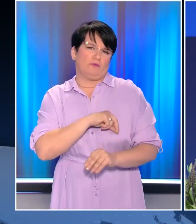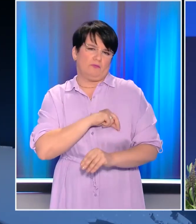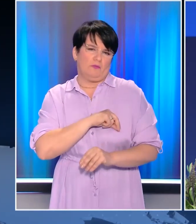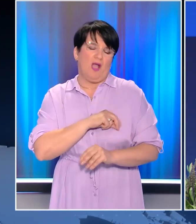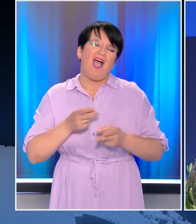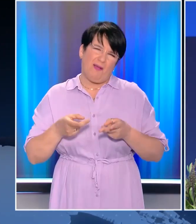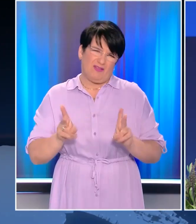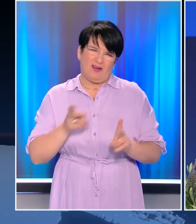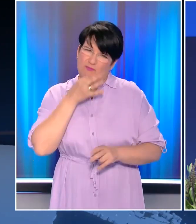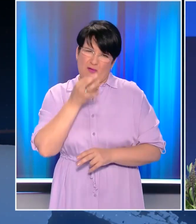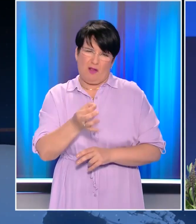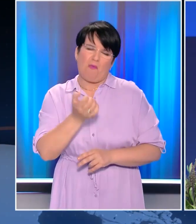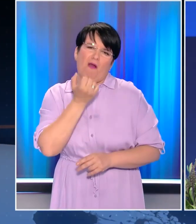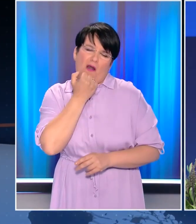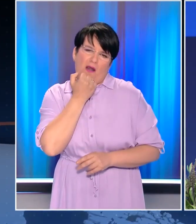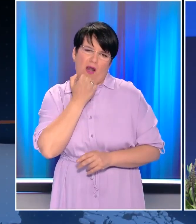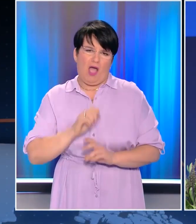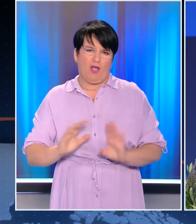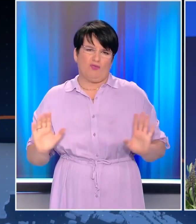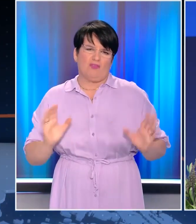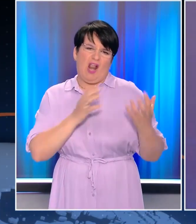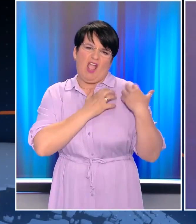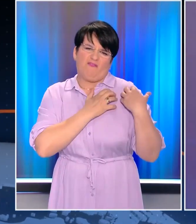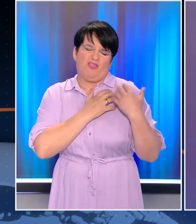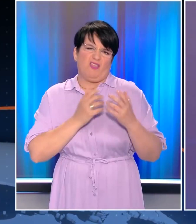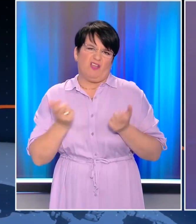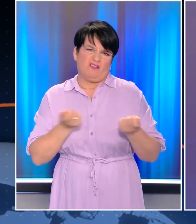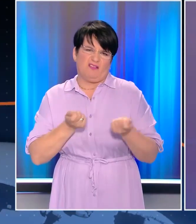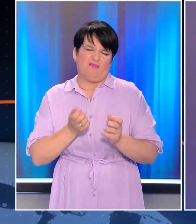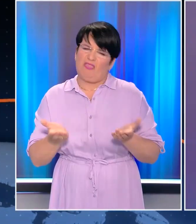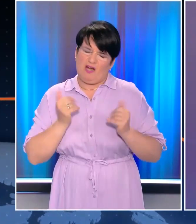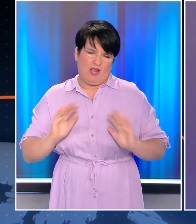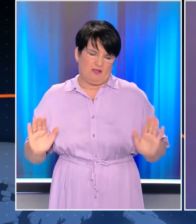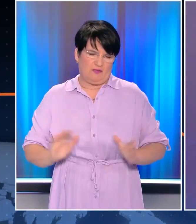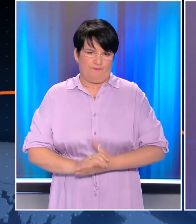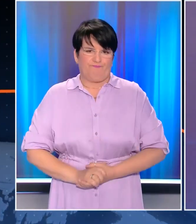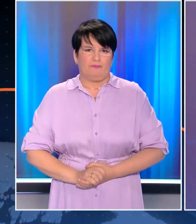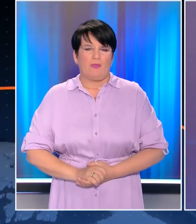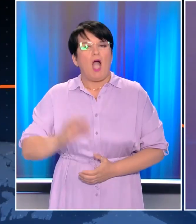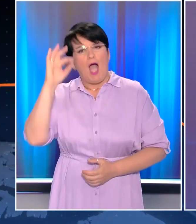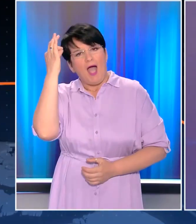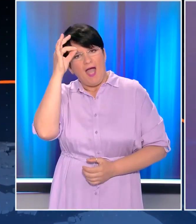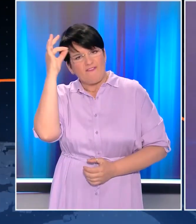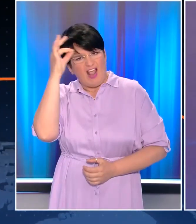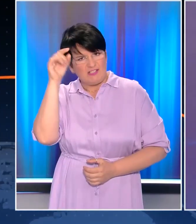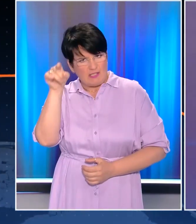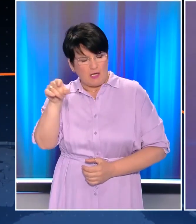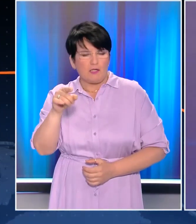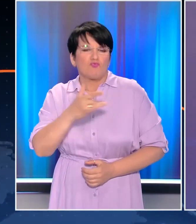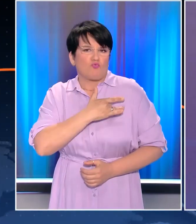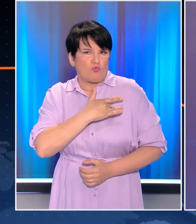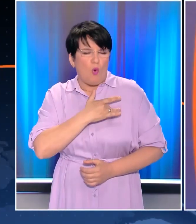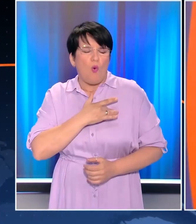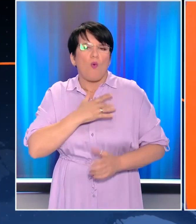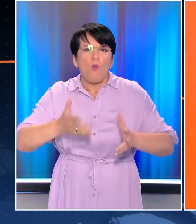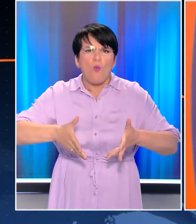ότι είναι μια λαθεμένη αλλά και ανέντιμη σταδική. Ασύλληπτη τραγωδία στο Αφγανιστάν. Εκατοτάδες άνθρωποι